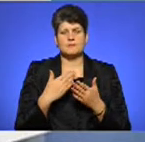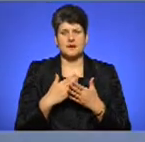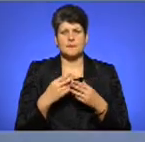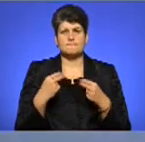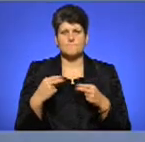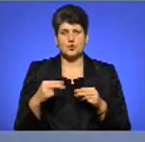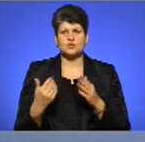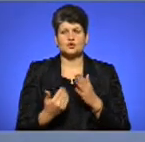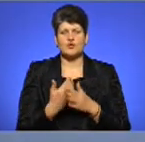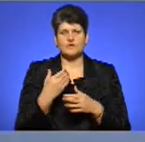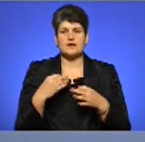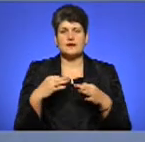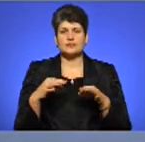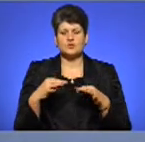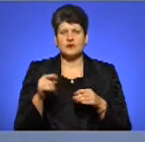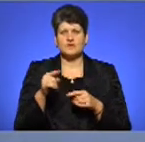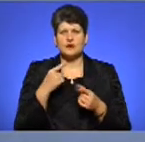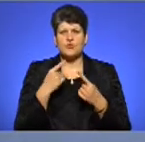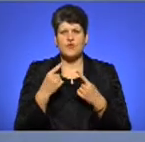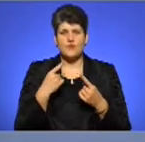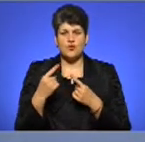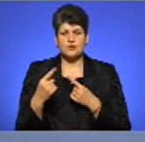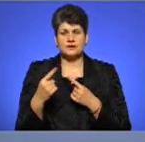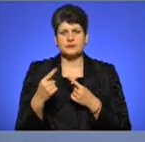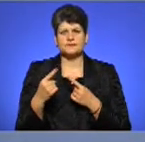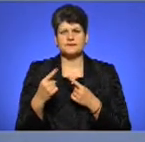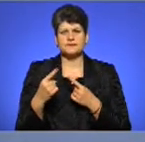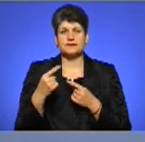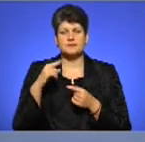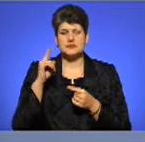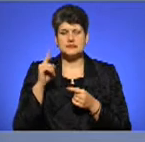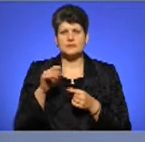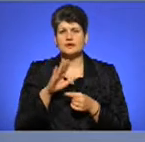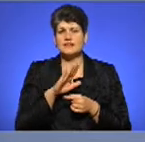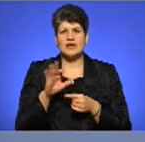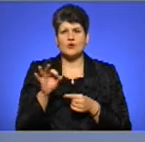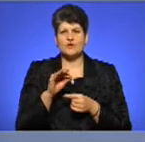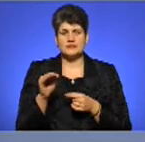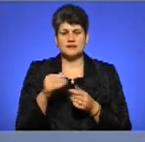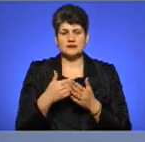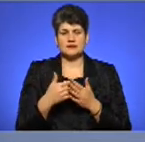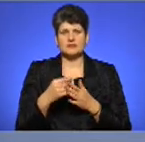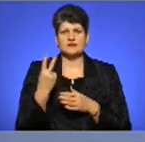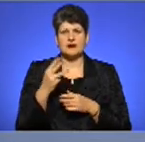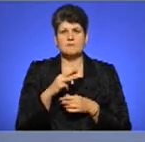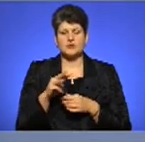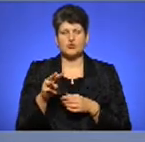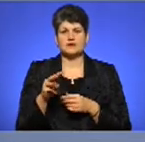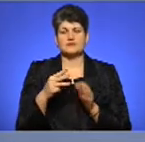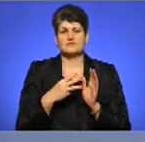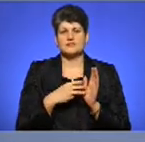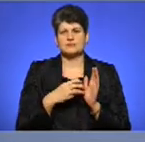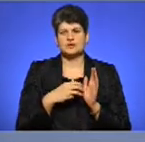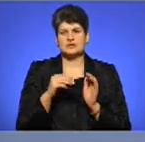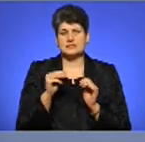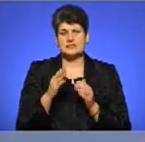автомобілів, і ви говорите, ми там знаємо, по неофіційних даних, 2 мільйона 700 тисяч зараз їх знаходиться в Україні.